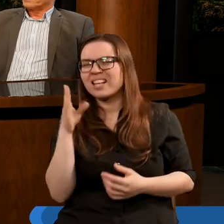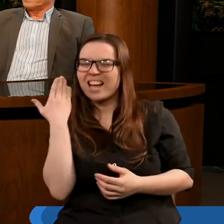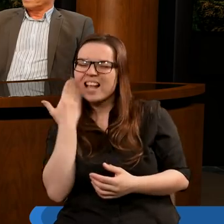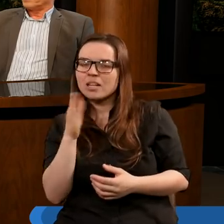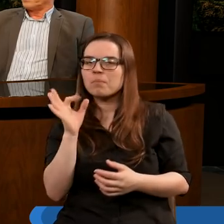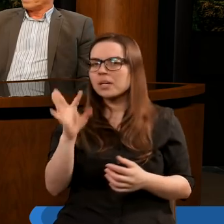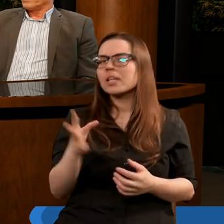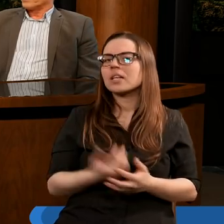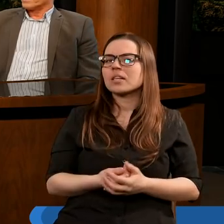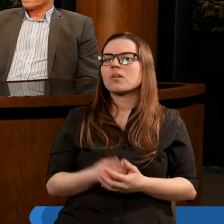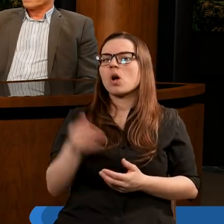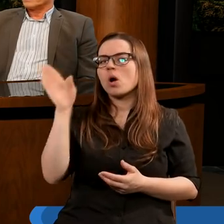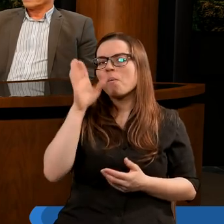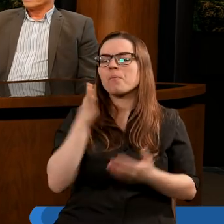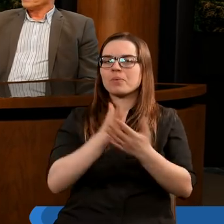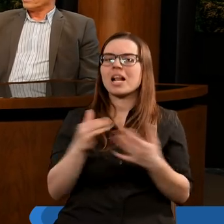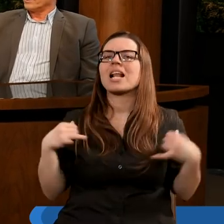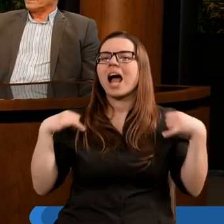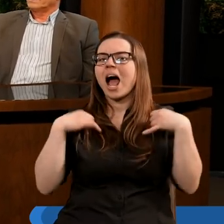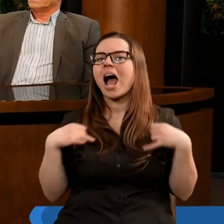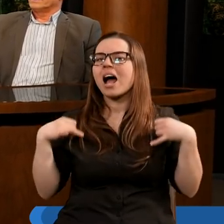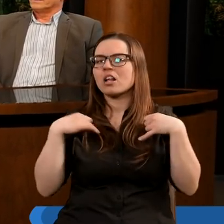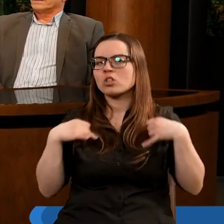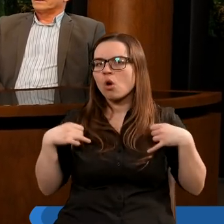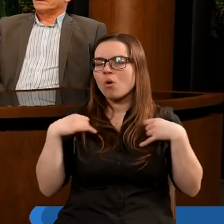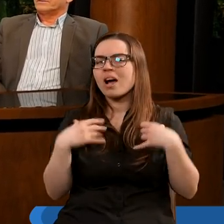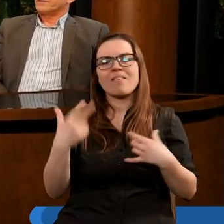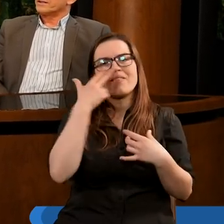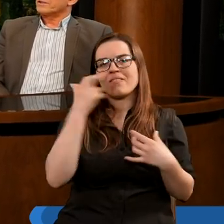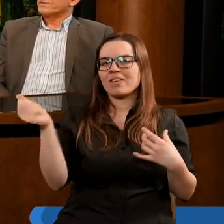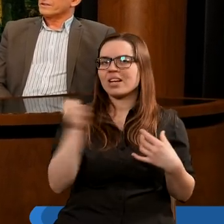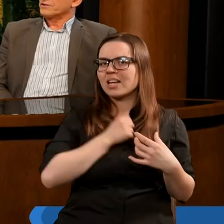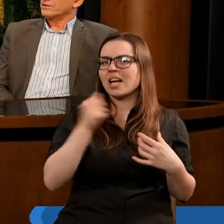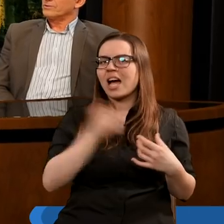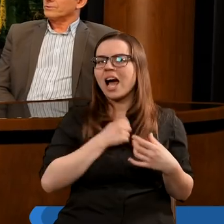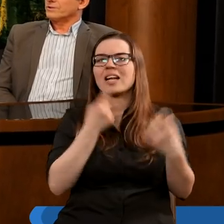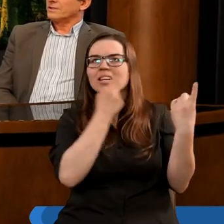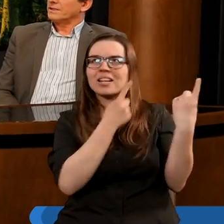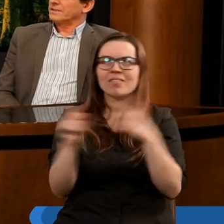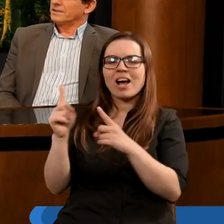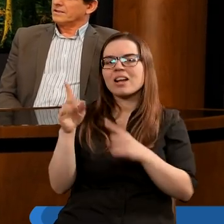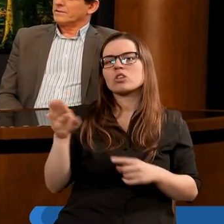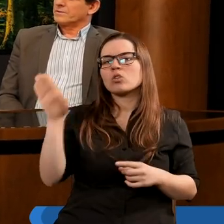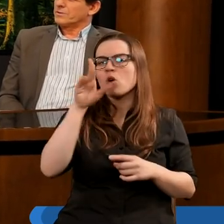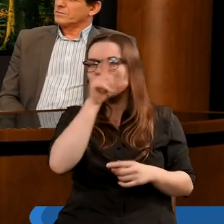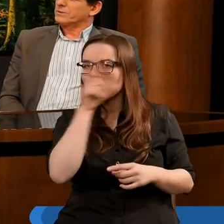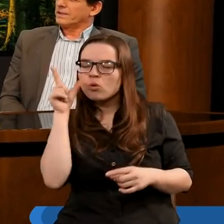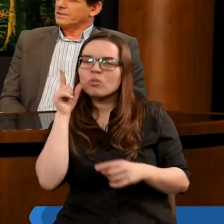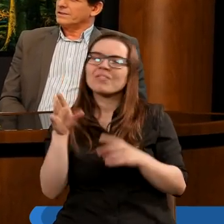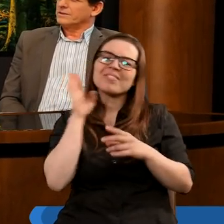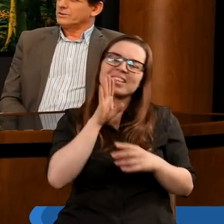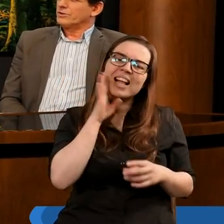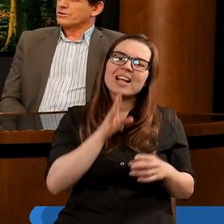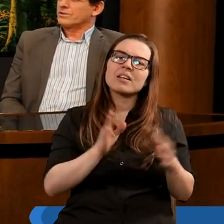najbardziej. Pan Bóg przez anioła wyraźnie zwraca się do ludzi w sposób